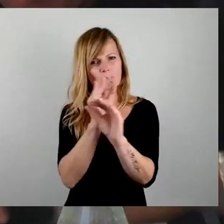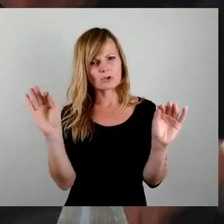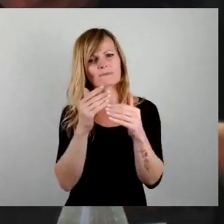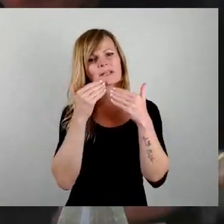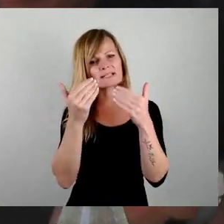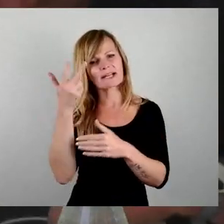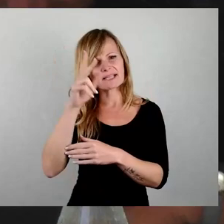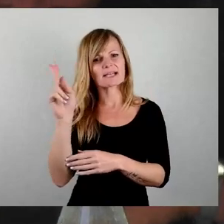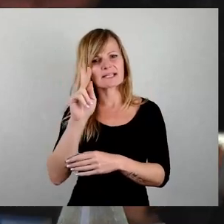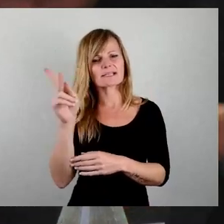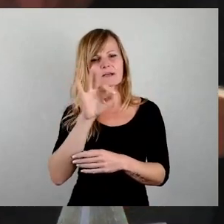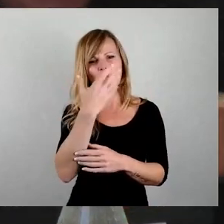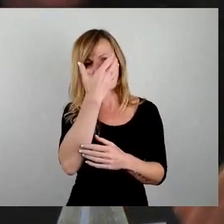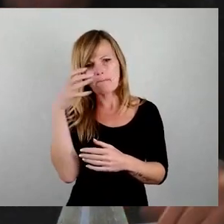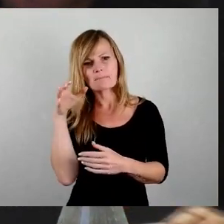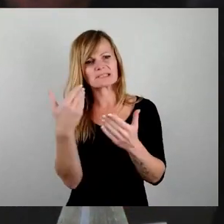die Demaskierung Ihrer Politik.